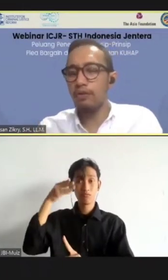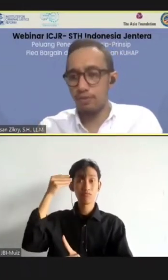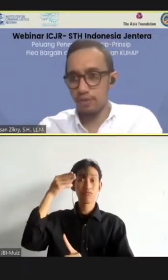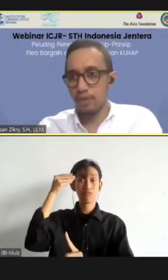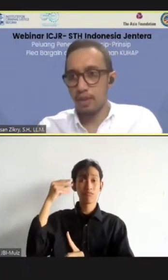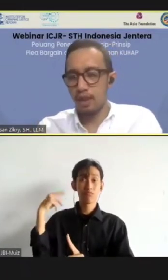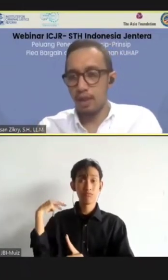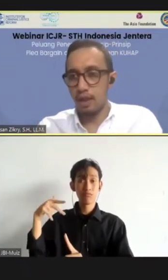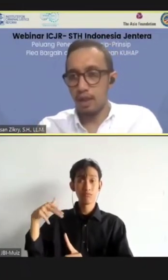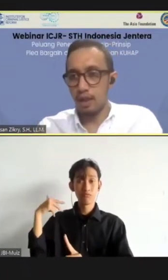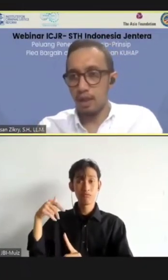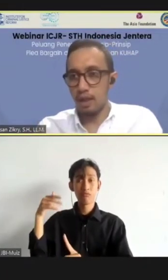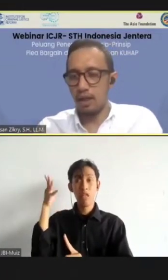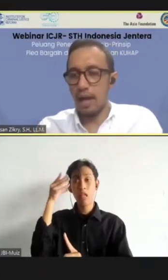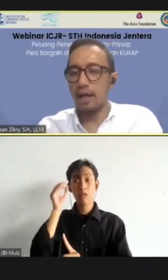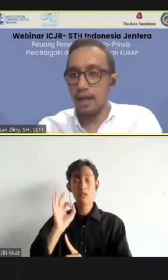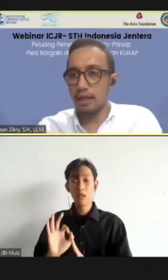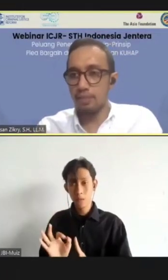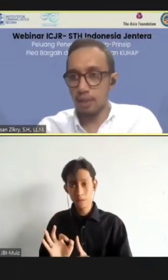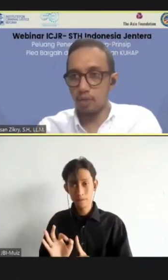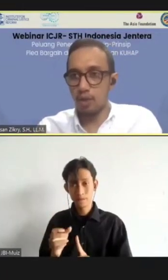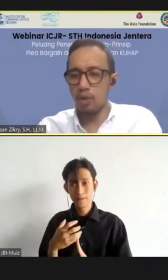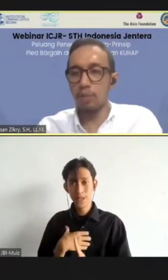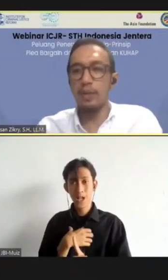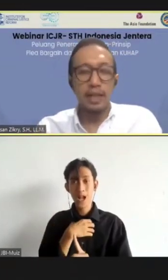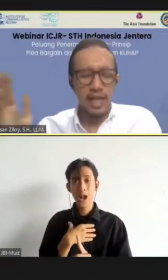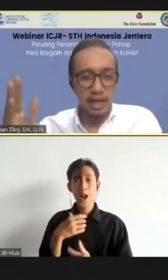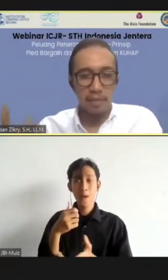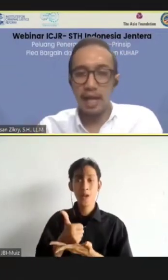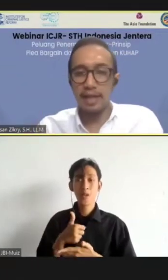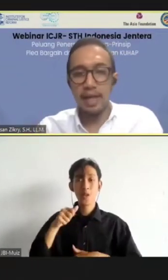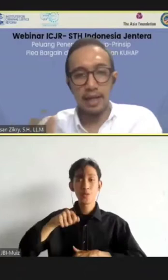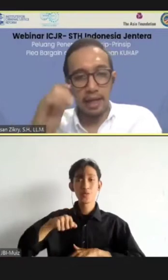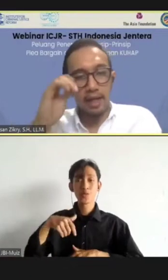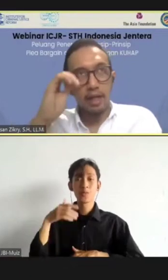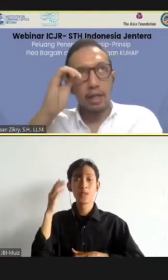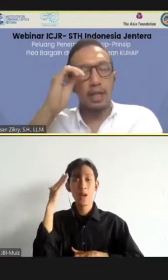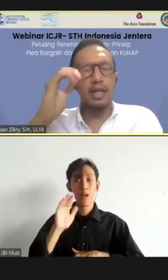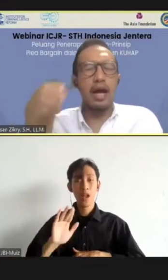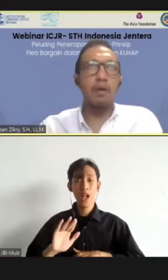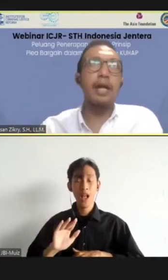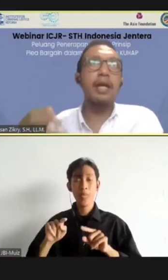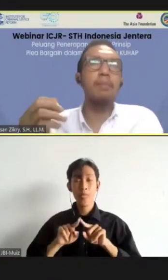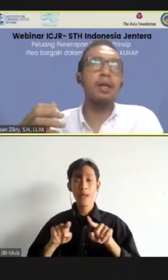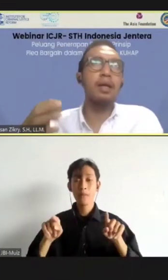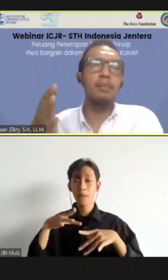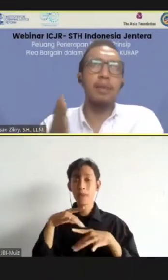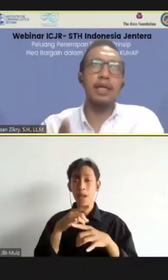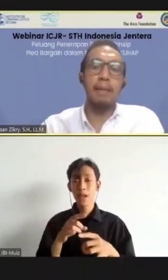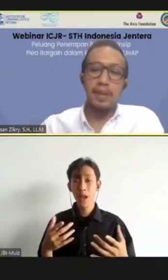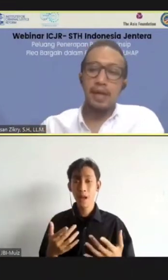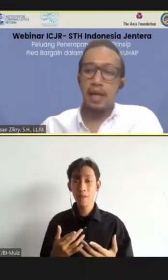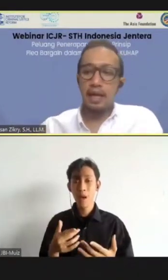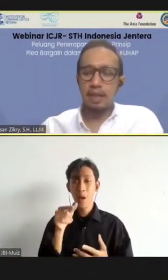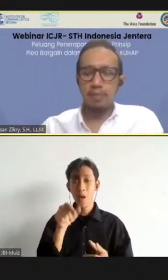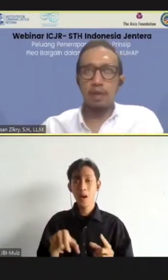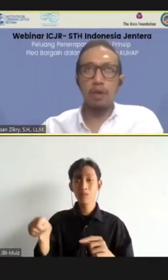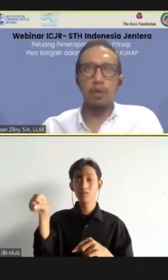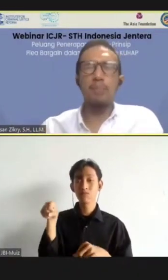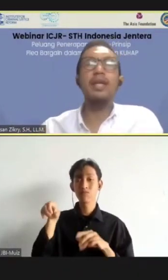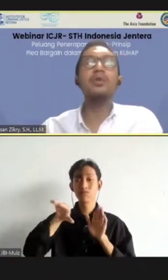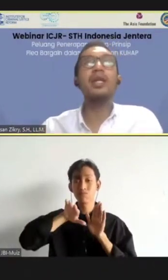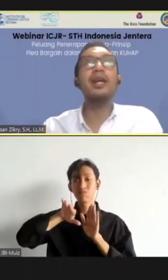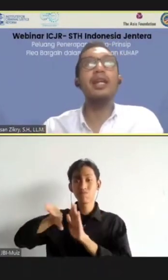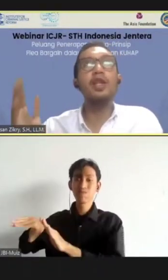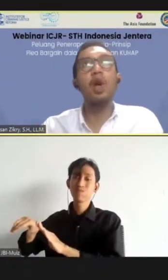meng-waive hak dia atas bantuan hukum. Dan yang menariknya adalah, terdakwa yang menyampingkan hak atas